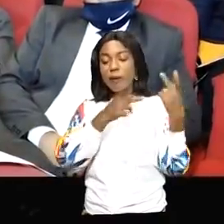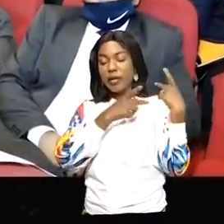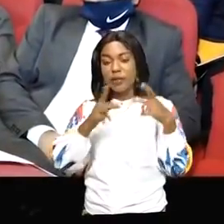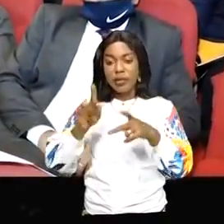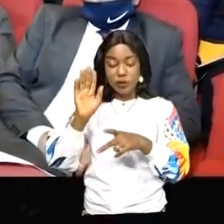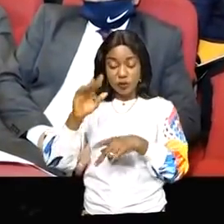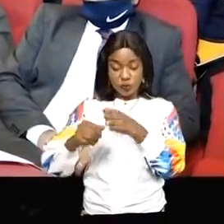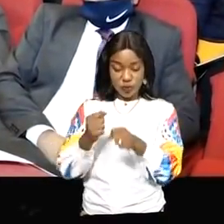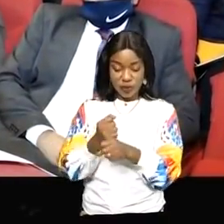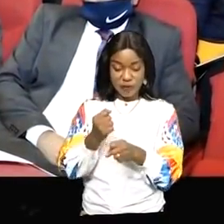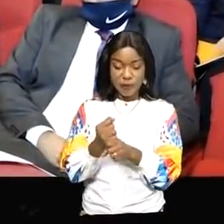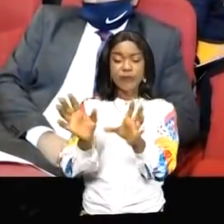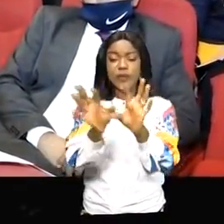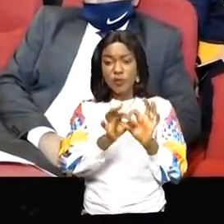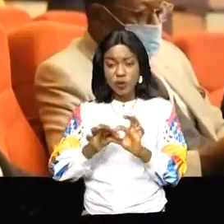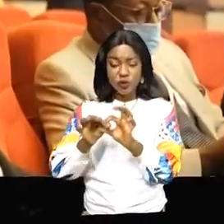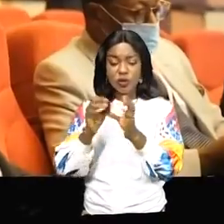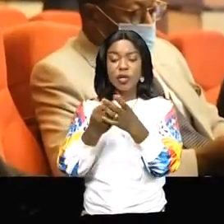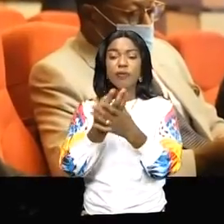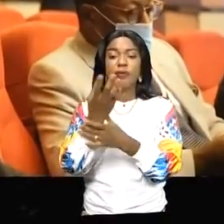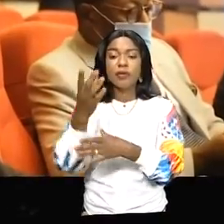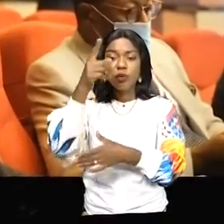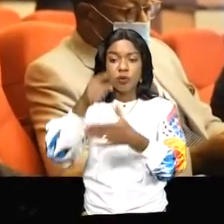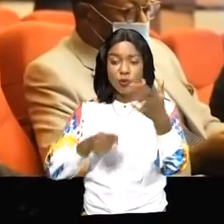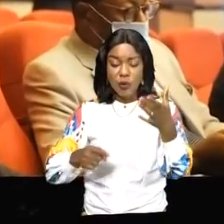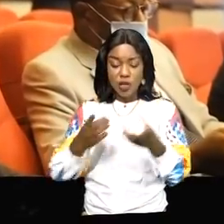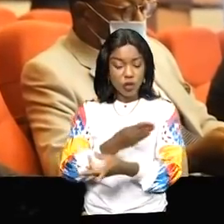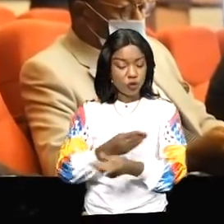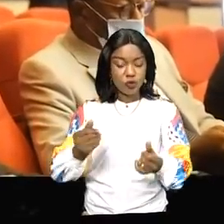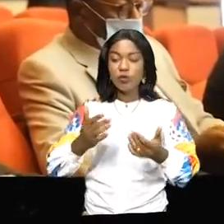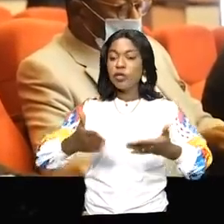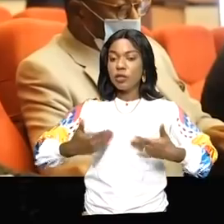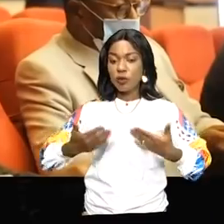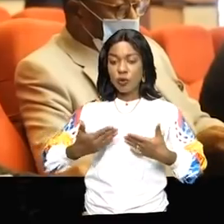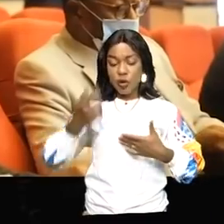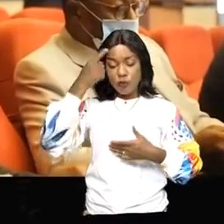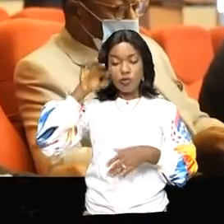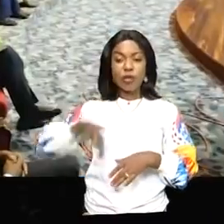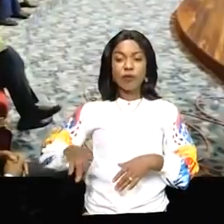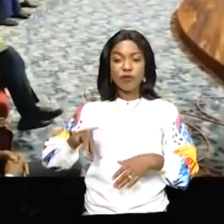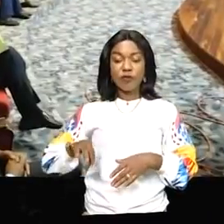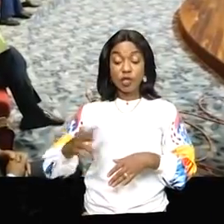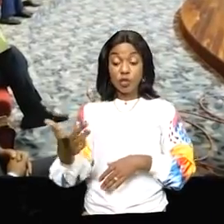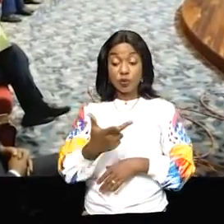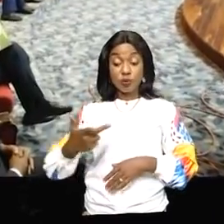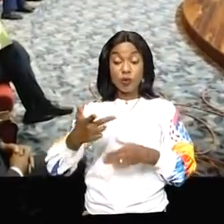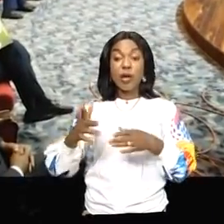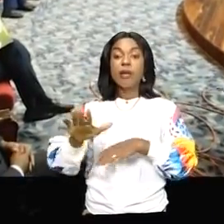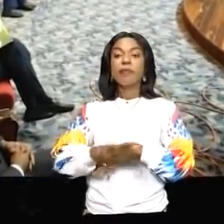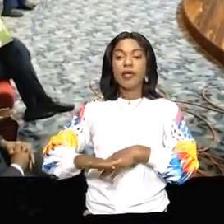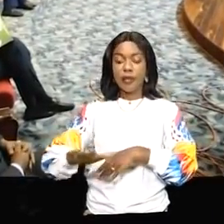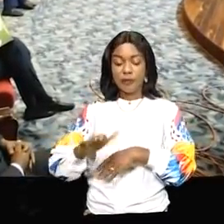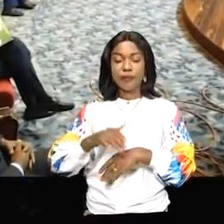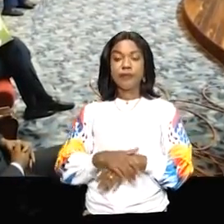Ces négociations devraient aboutir à une issue heureuse dans l'intérêt mutuel pour sécuriser toutes les parties.